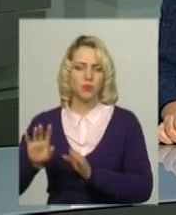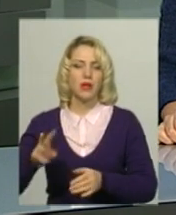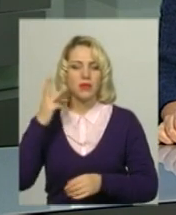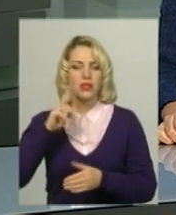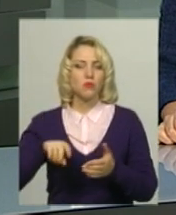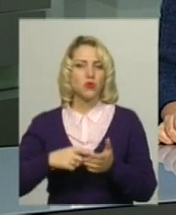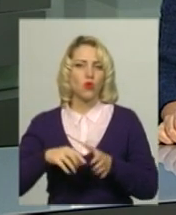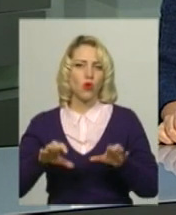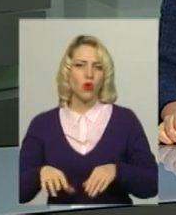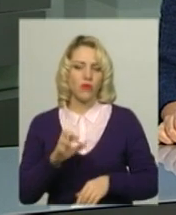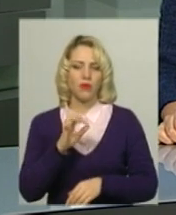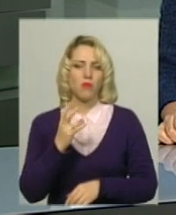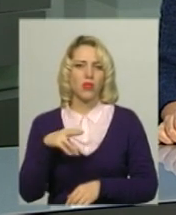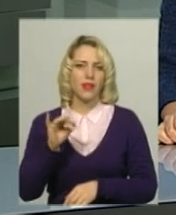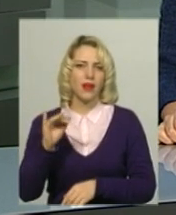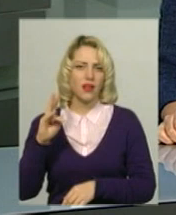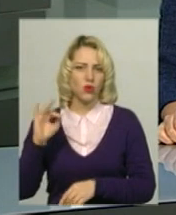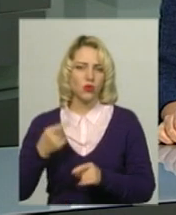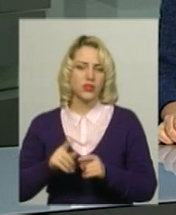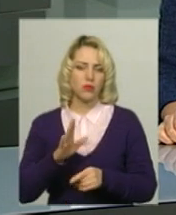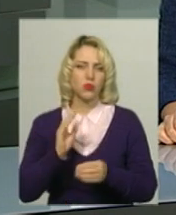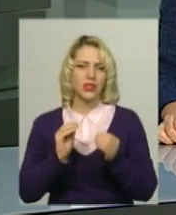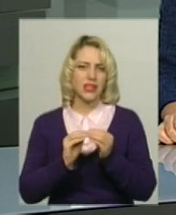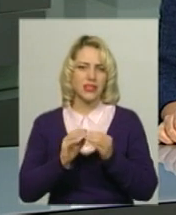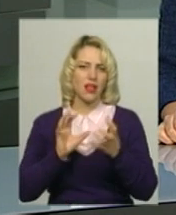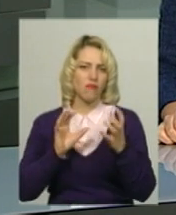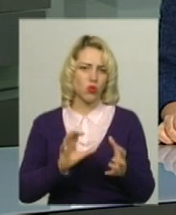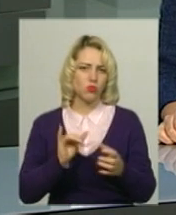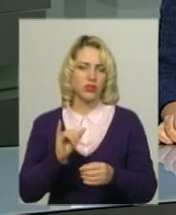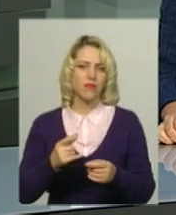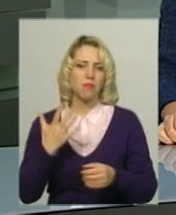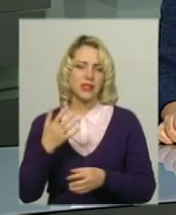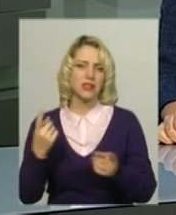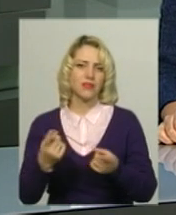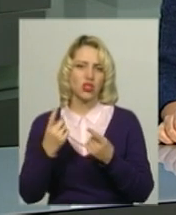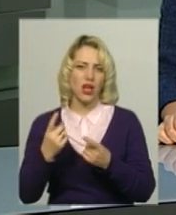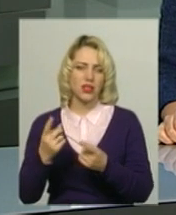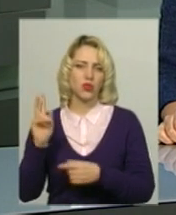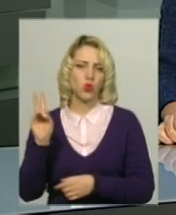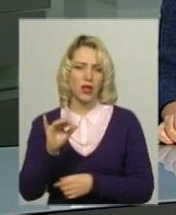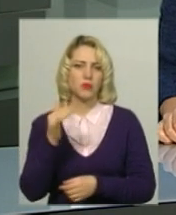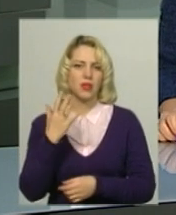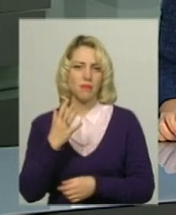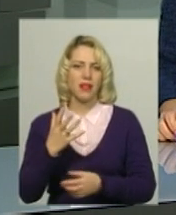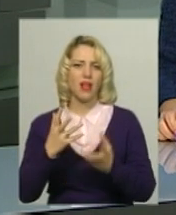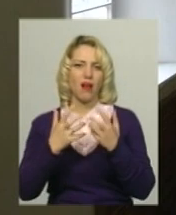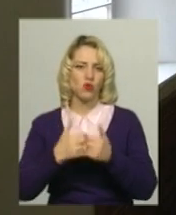голови Андрій Бондаренко. За його словами, це буде 10 автобусів, а також 5 звичайних тролейбусів та 5 на автономному ходу.